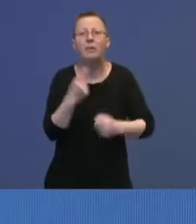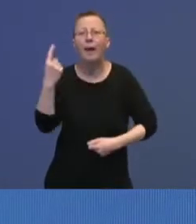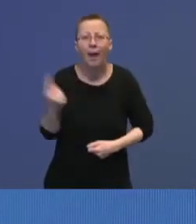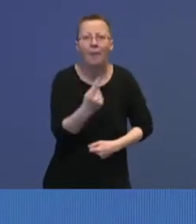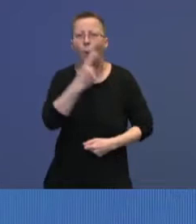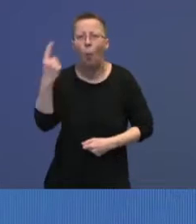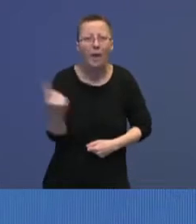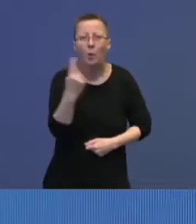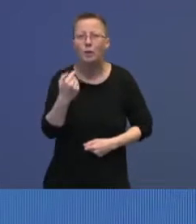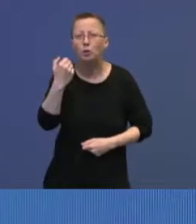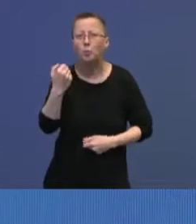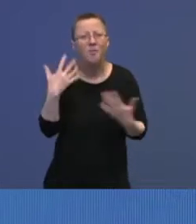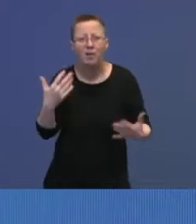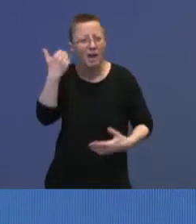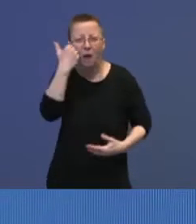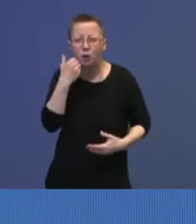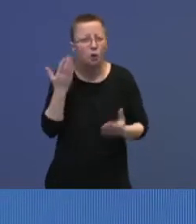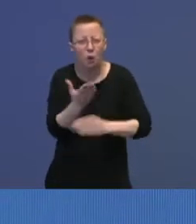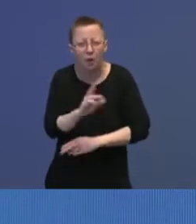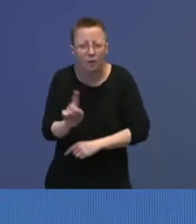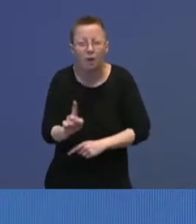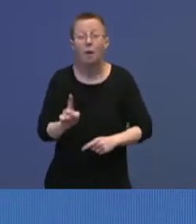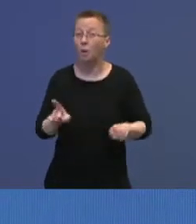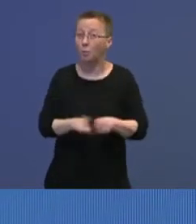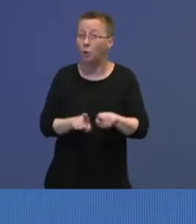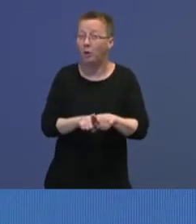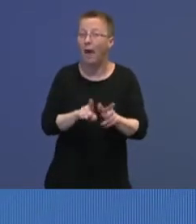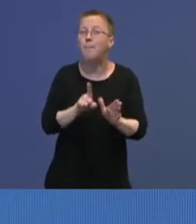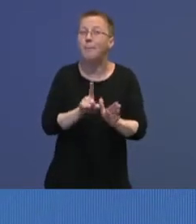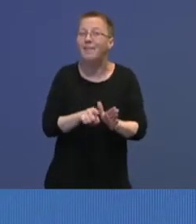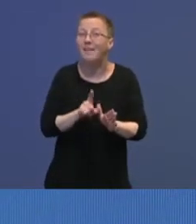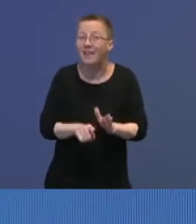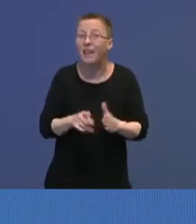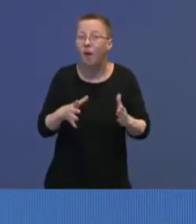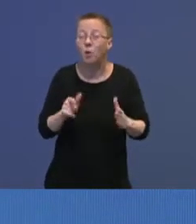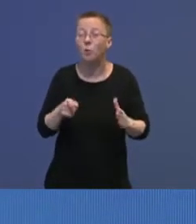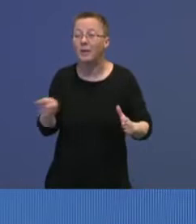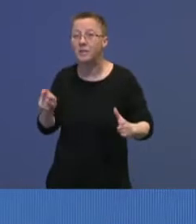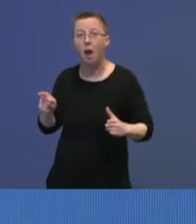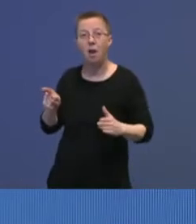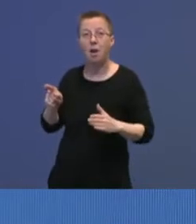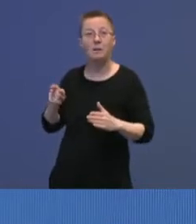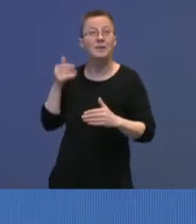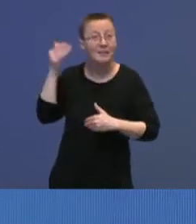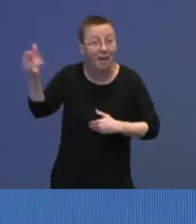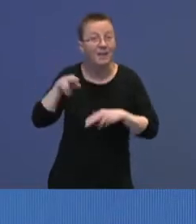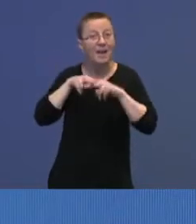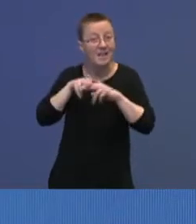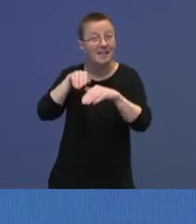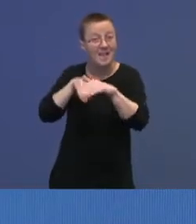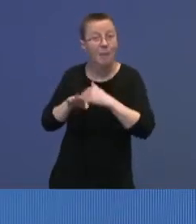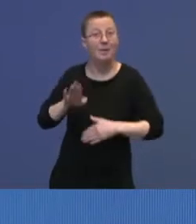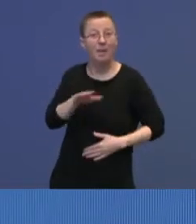med asylsøknader. Det betyr også, når det er midlertidig, at opplegget er at de skal reise hjem til sitt eget land, til